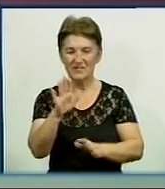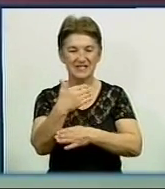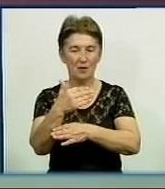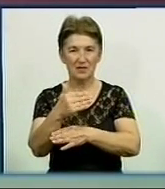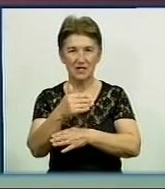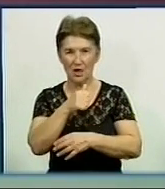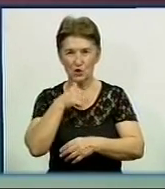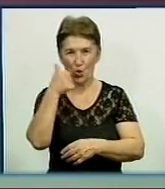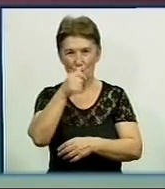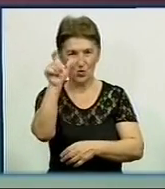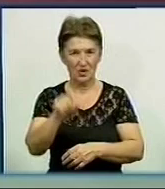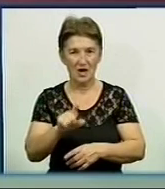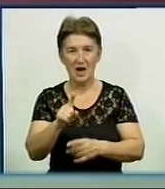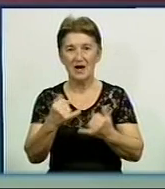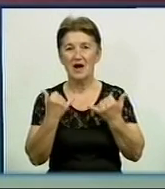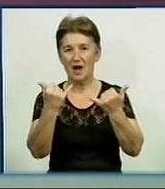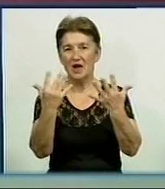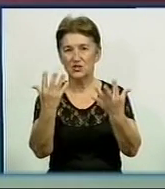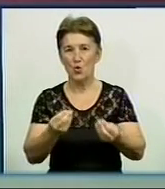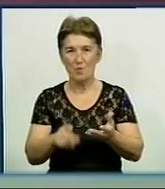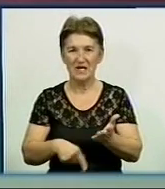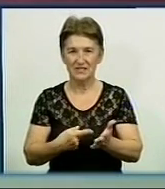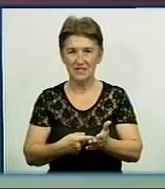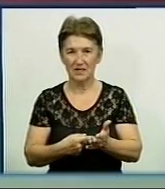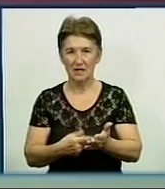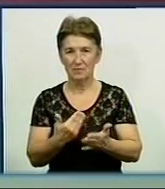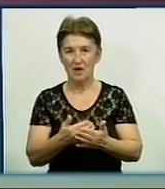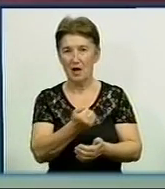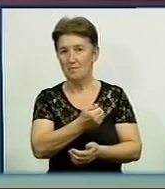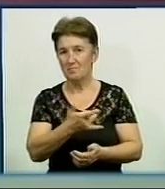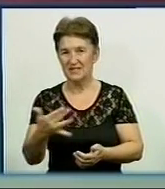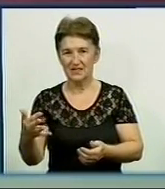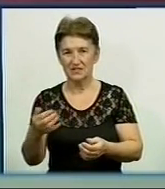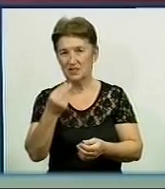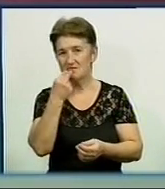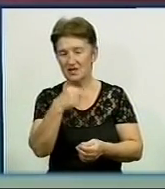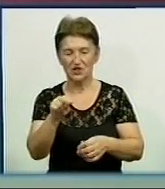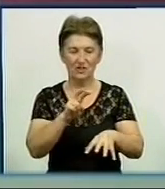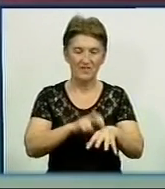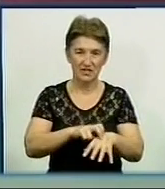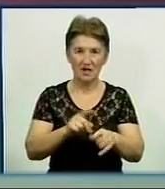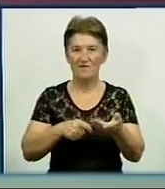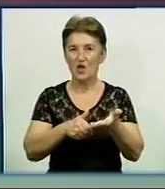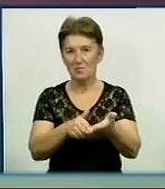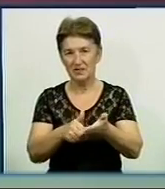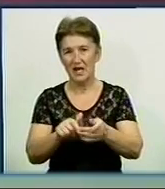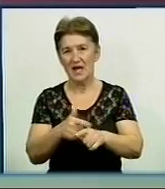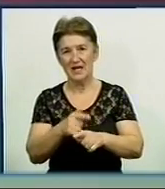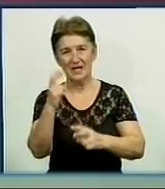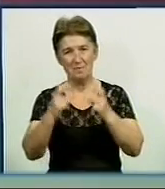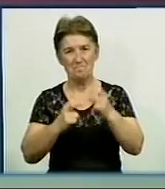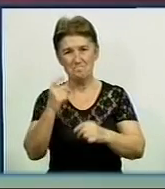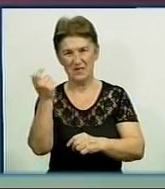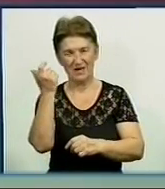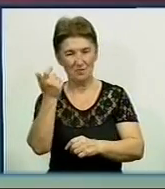Конкурс проводять щороку до Дня міста. Цьогоріч номінацій півтора десятка. Вибирали кращого лікаря, волонтера, підприємця і рятувальника.